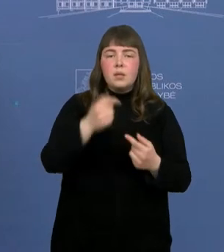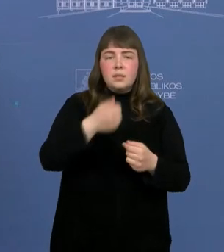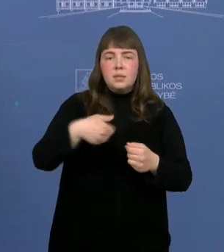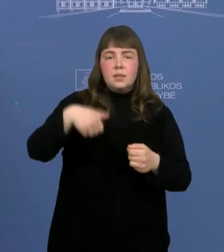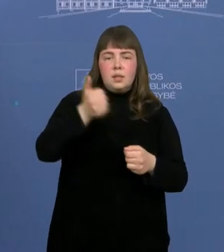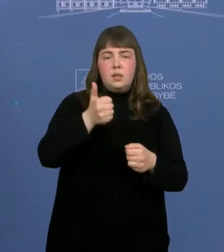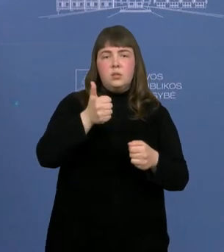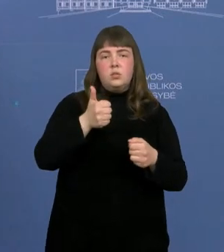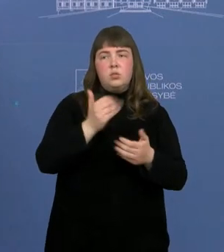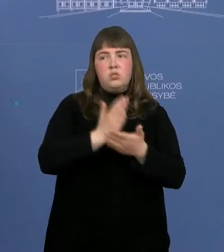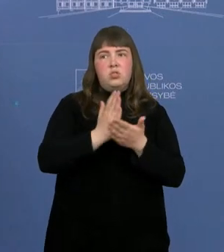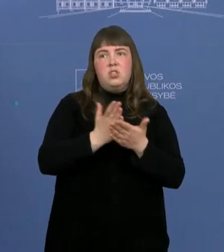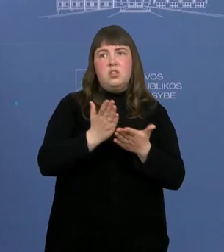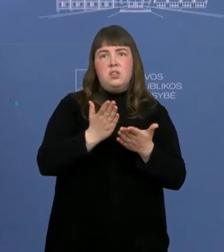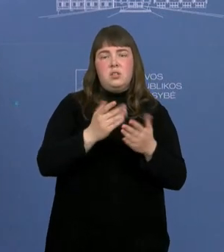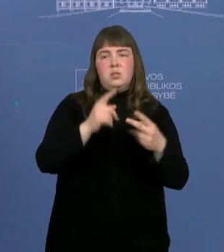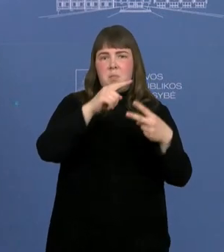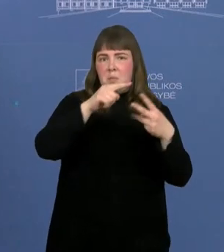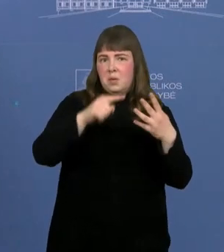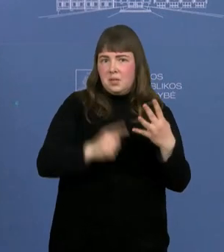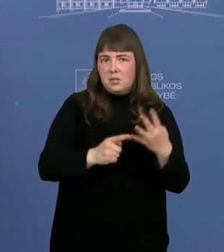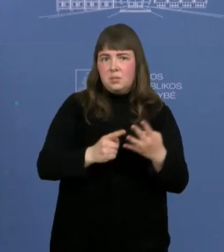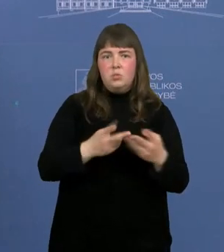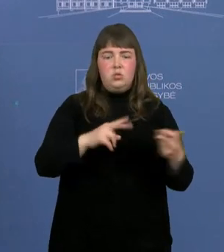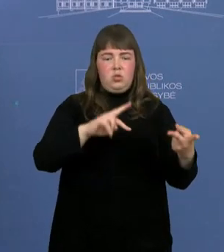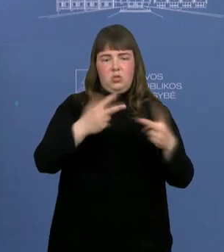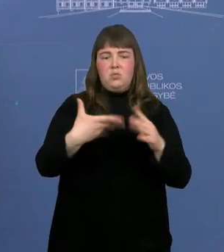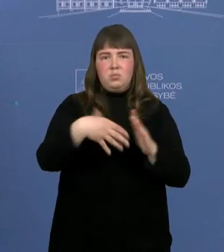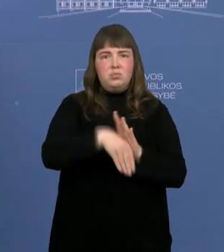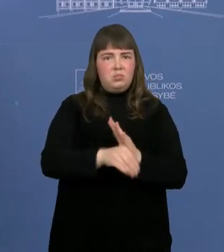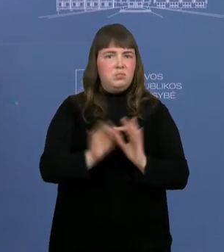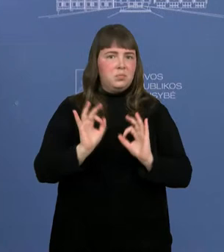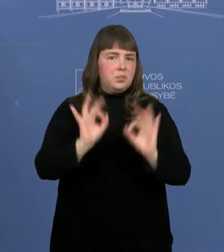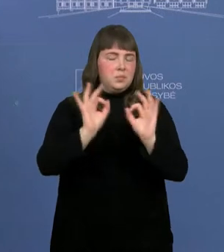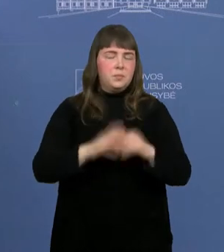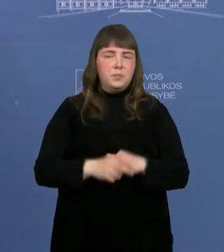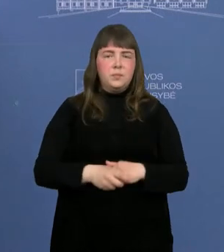principus daroma šita reforma. Tai mielai atsatyčiau į klausimus.